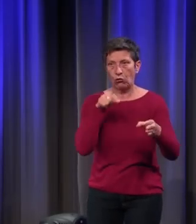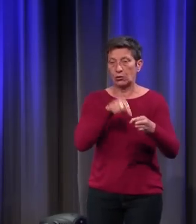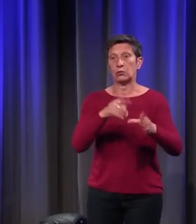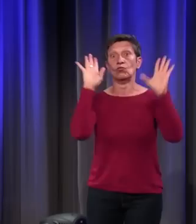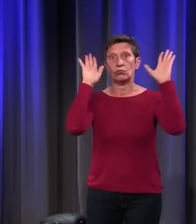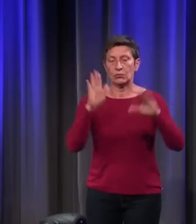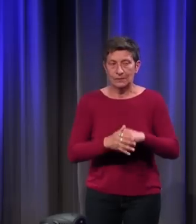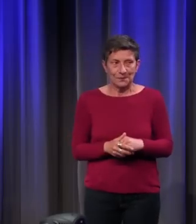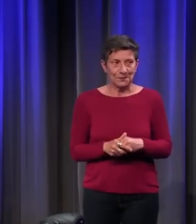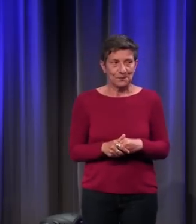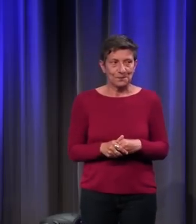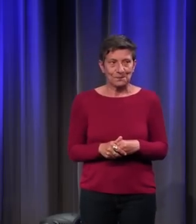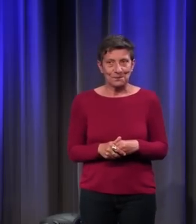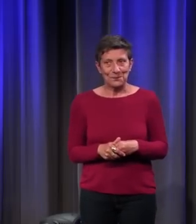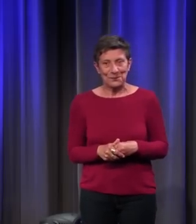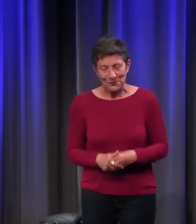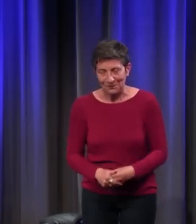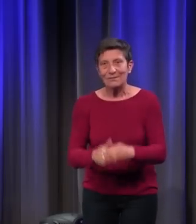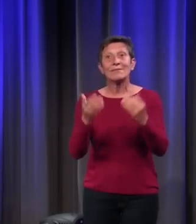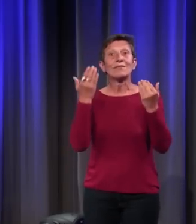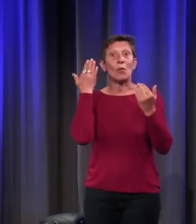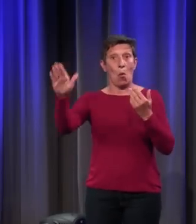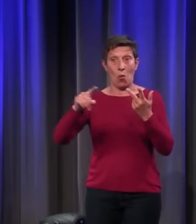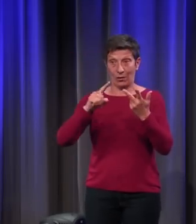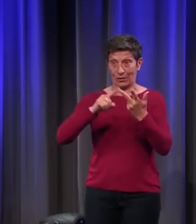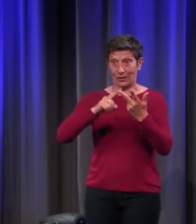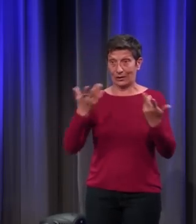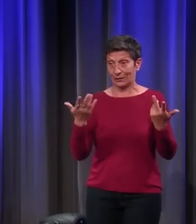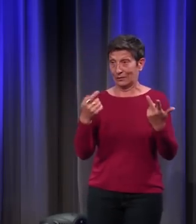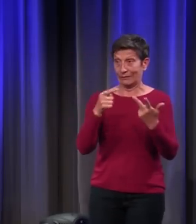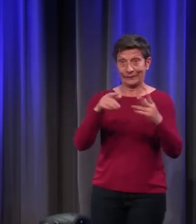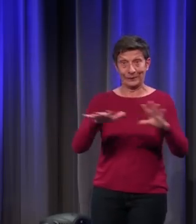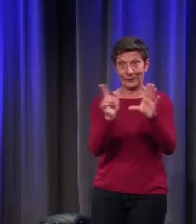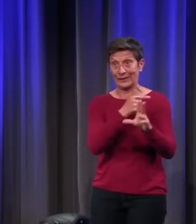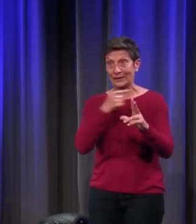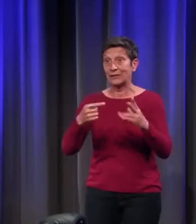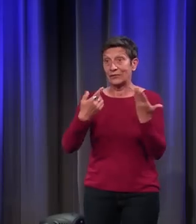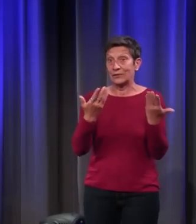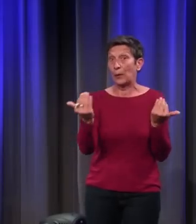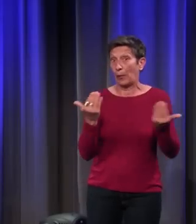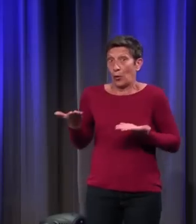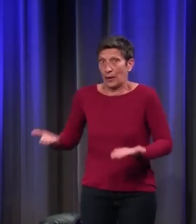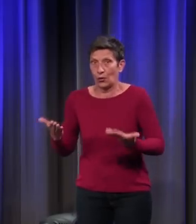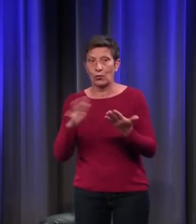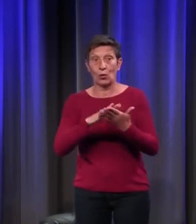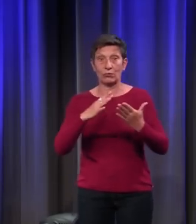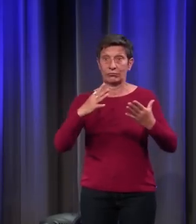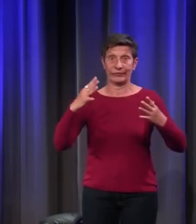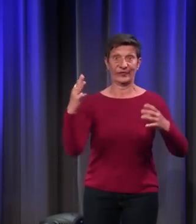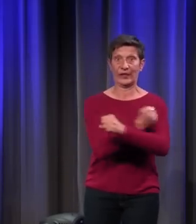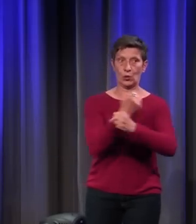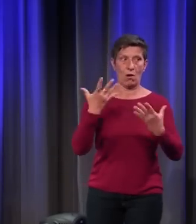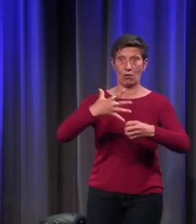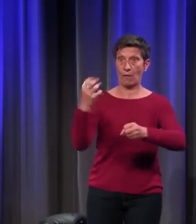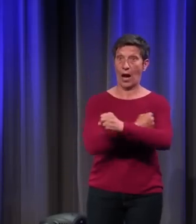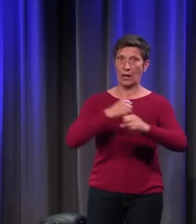Autre valeur peu appréciée, contrairement à nos valeurs actuelles, la victoire, gagner.